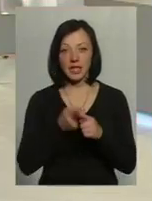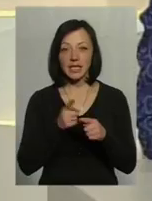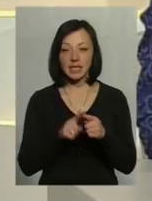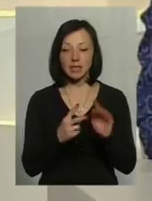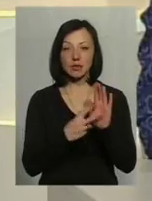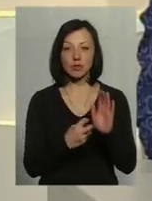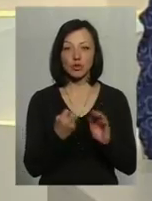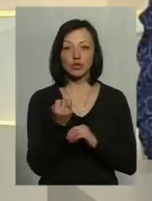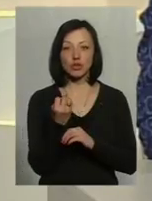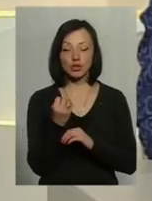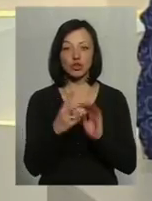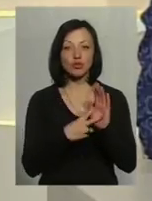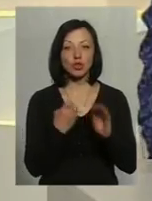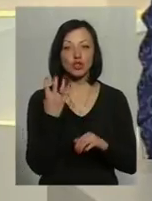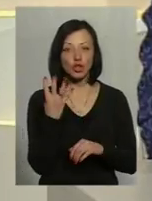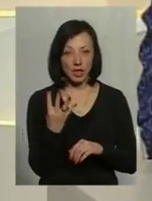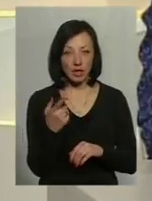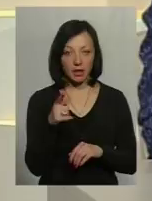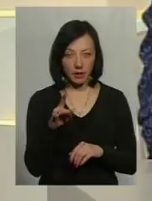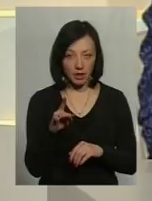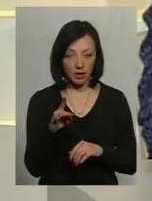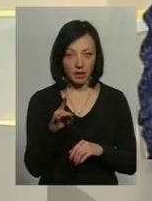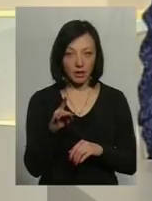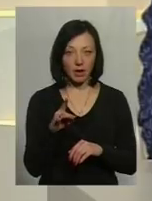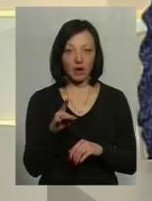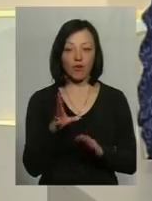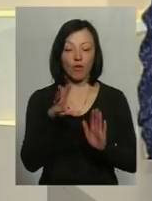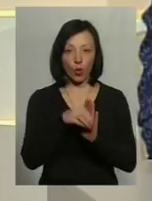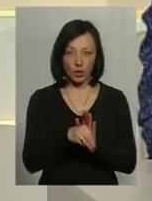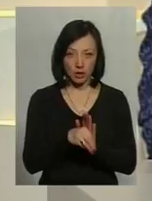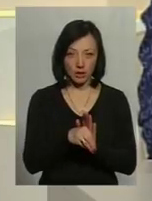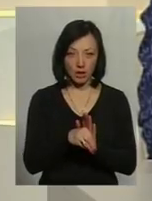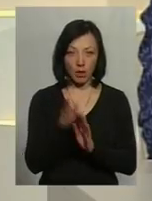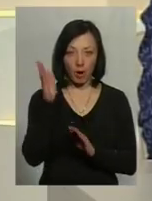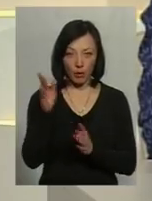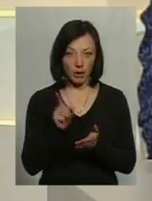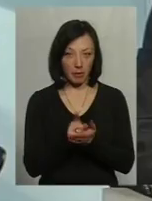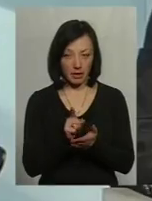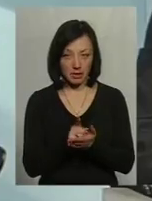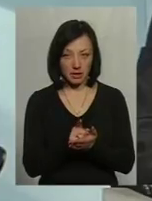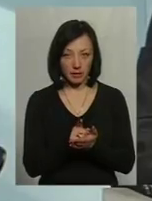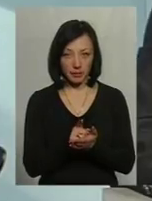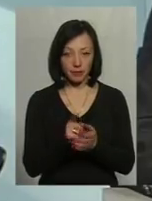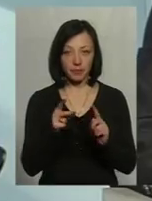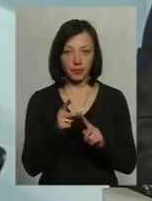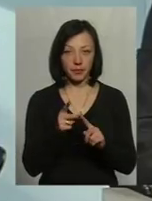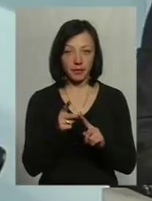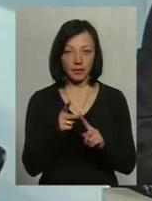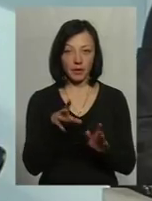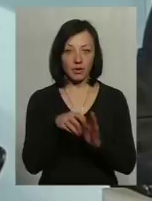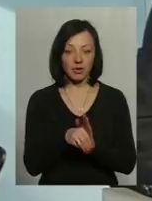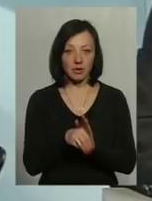ці 714 гривень в них входить майбутня пенсія, так? В них